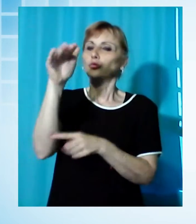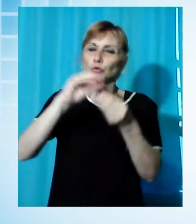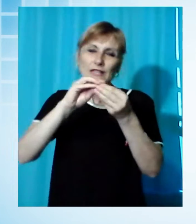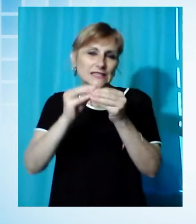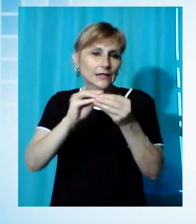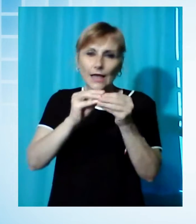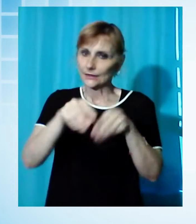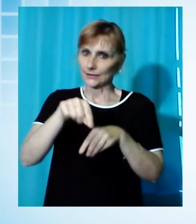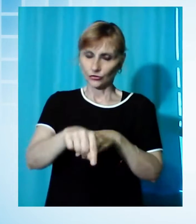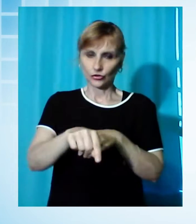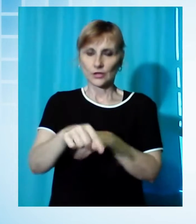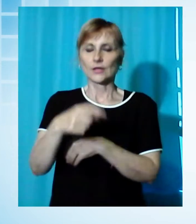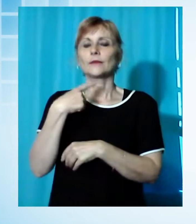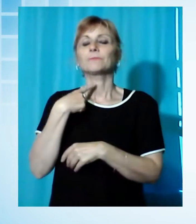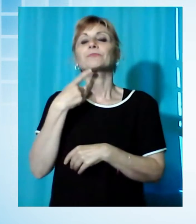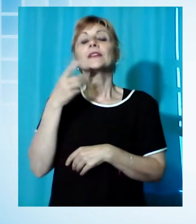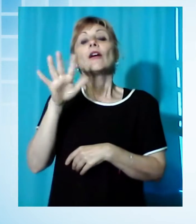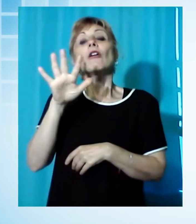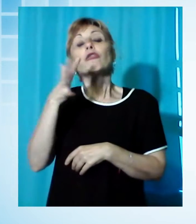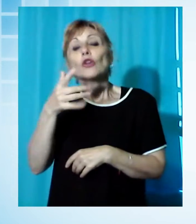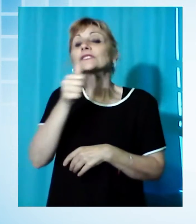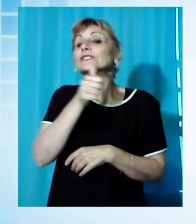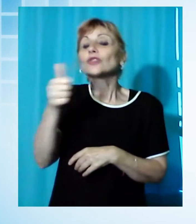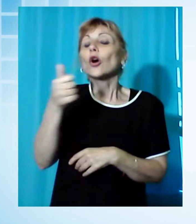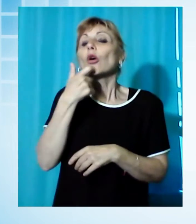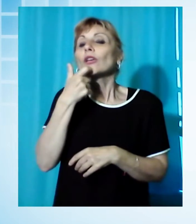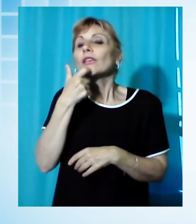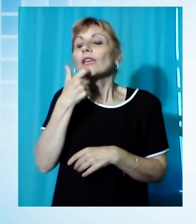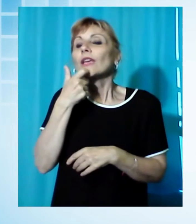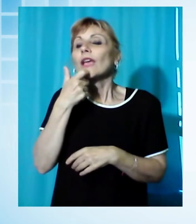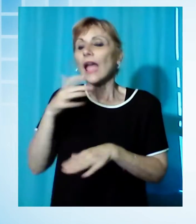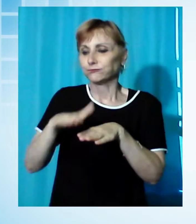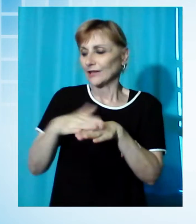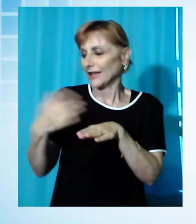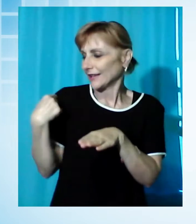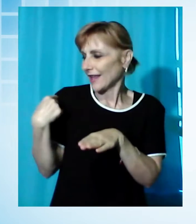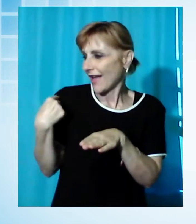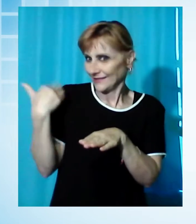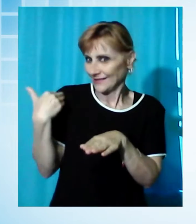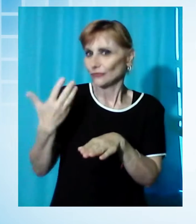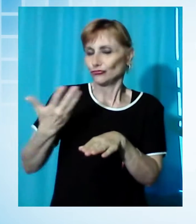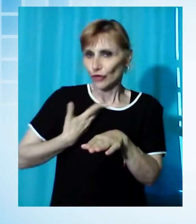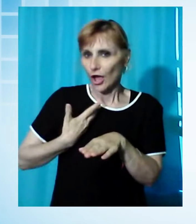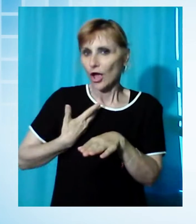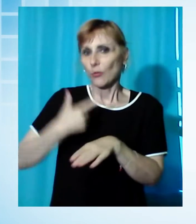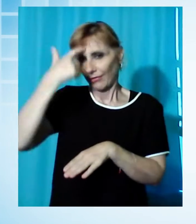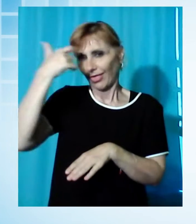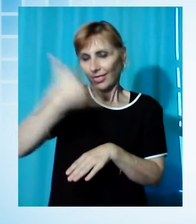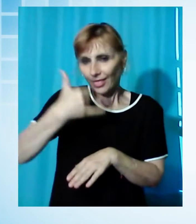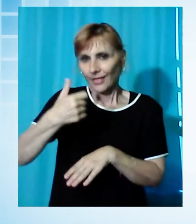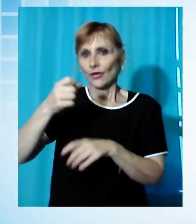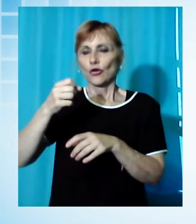solo chi avrà inventiva e una reputazione alle spalle rimarrà in piedi. Sarà una grande opportunità per un'accoglienza